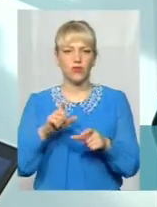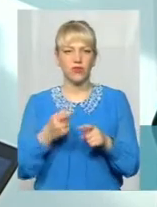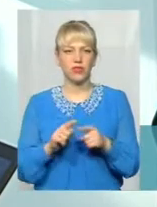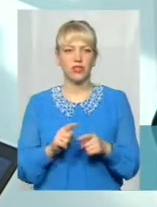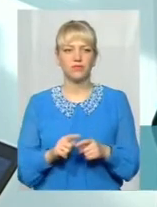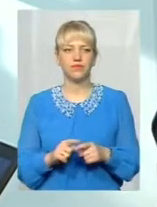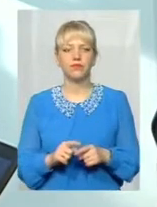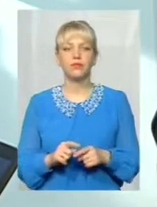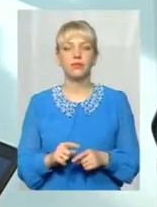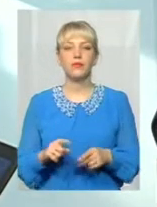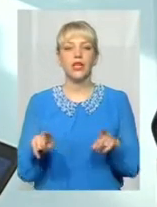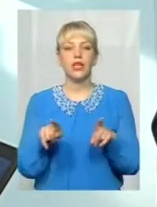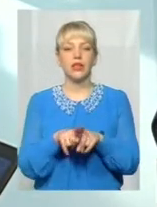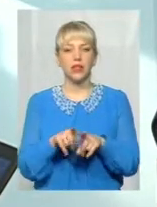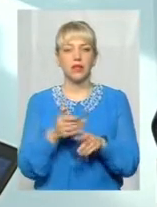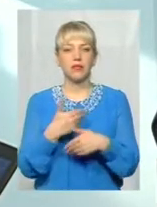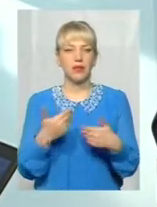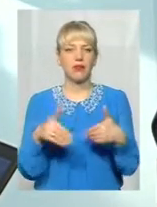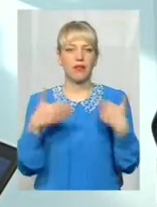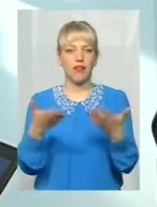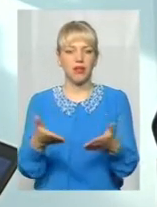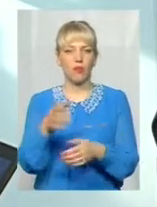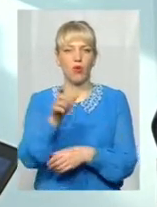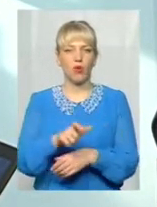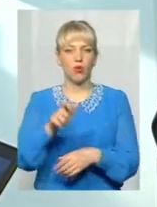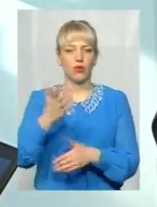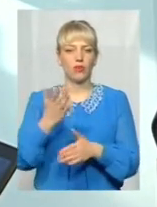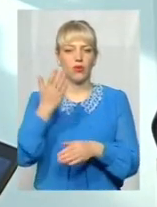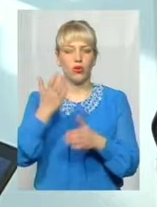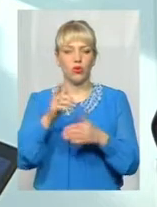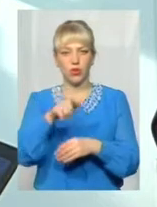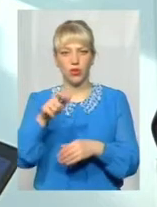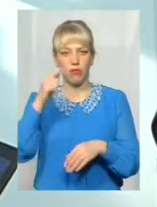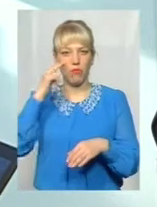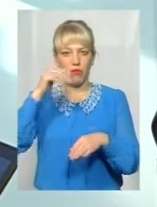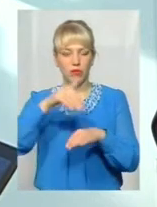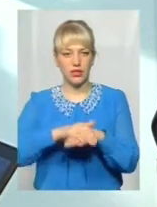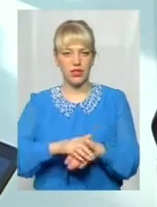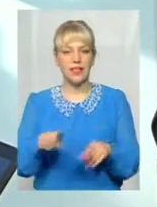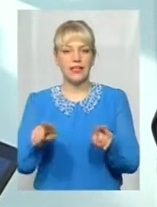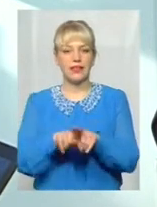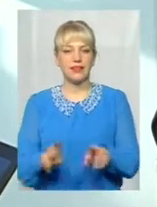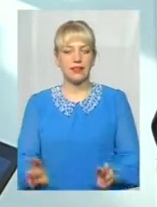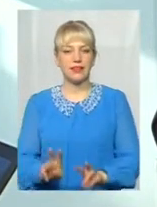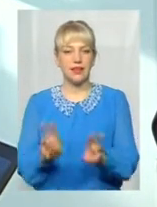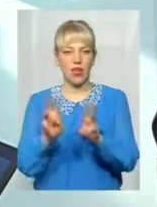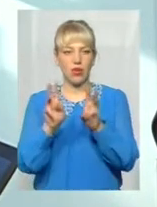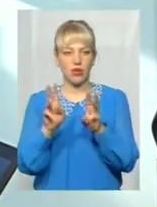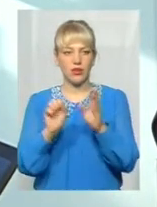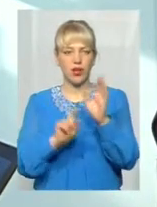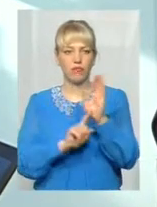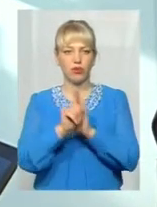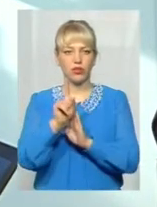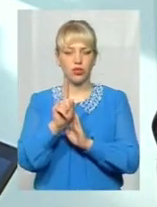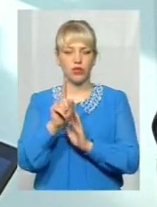її розповсюдити. І те саме ми радимо людям, які помітили таке загорання, на початковій